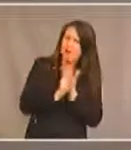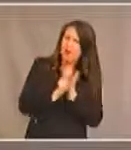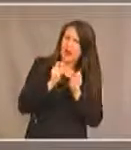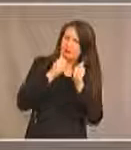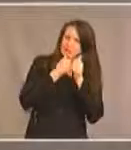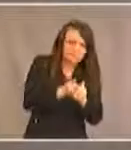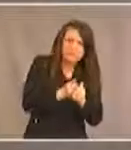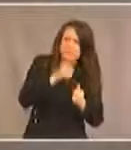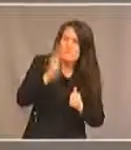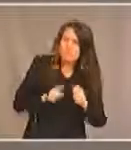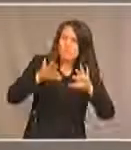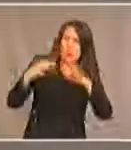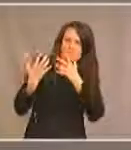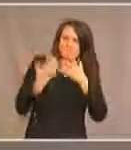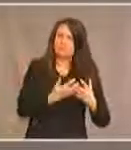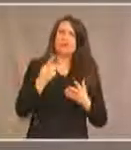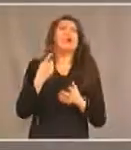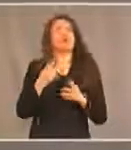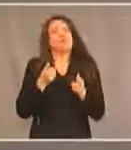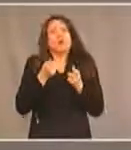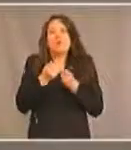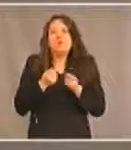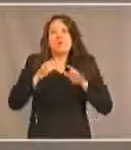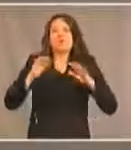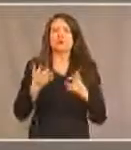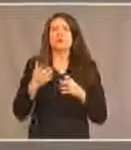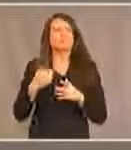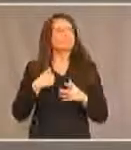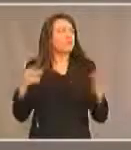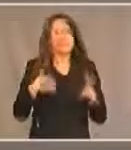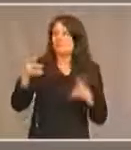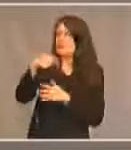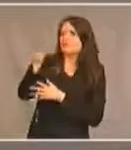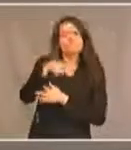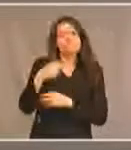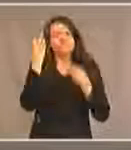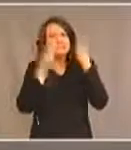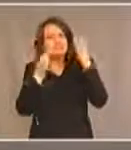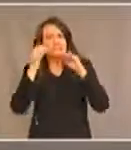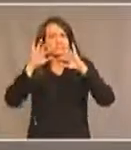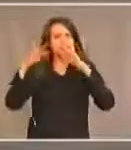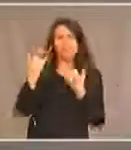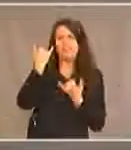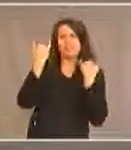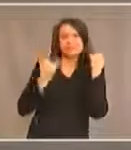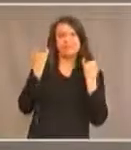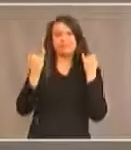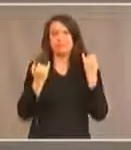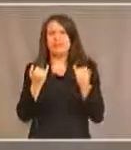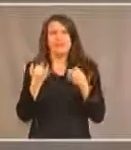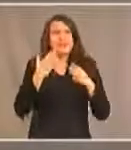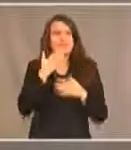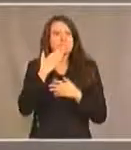être responsable du contrôle. Alors, je vous encourage tous à y réfléchir quelles sont les bonnes